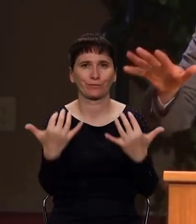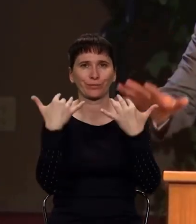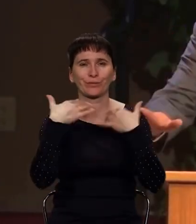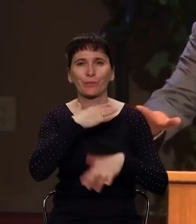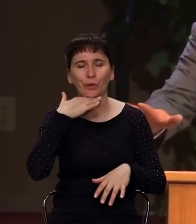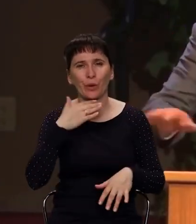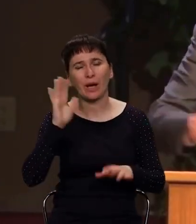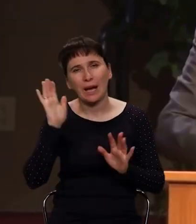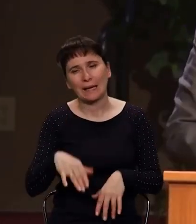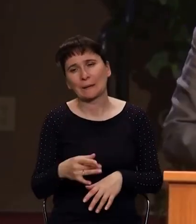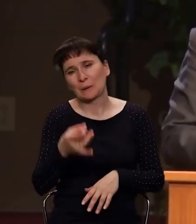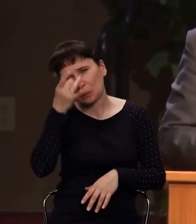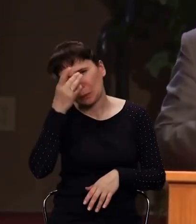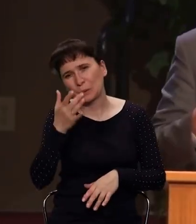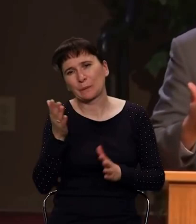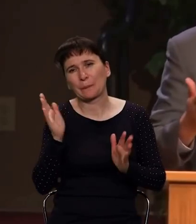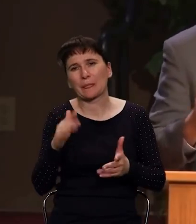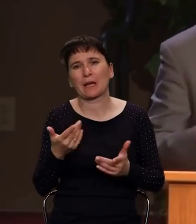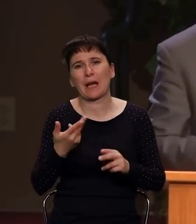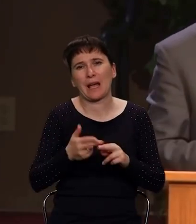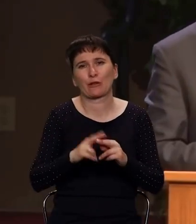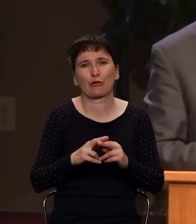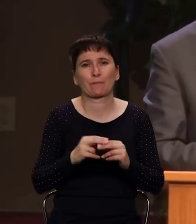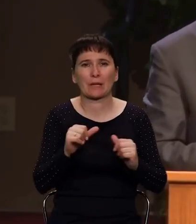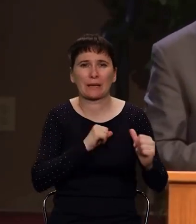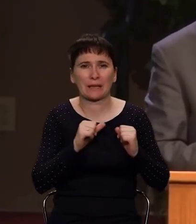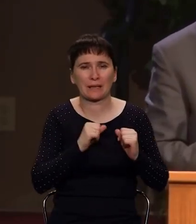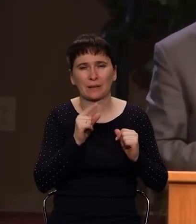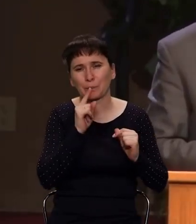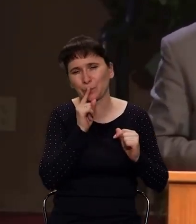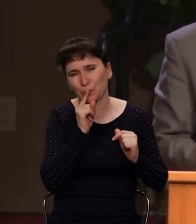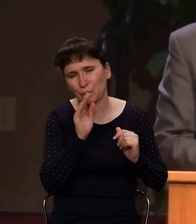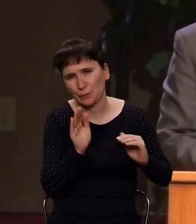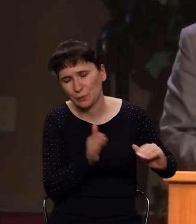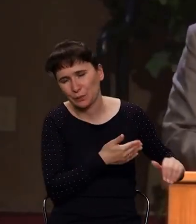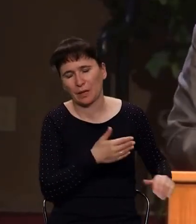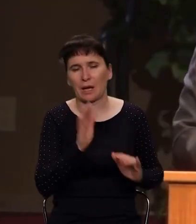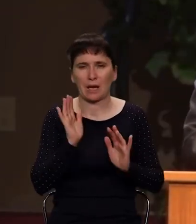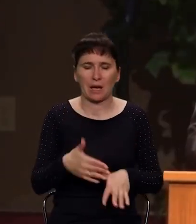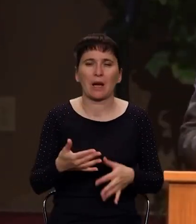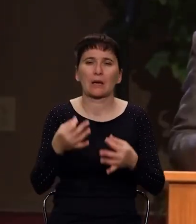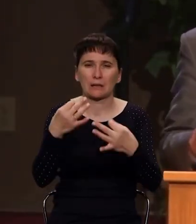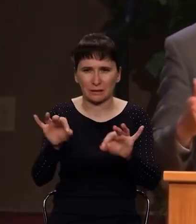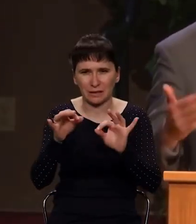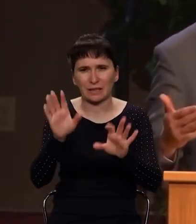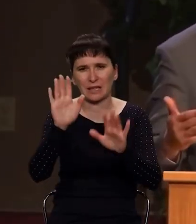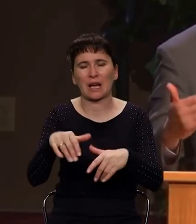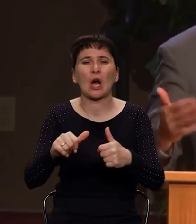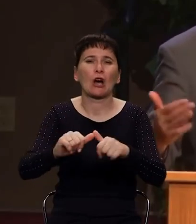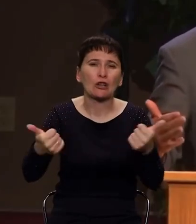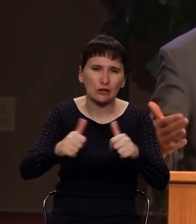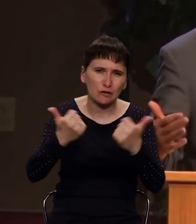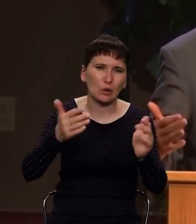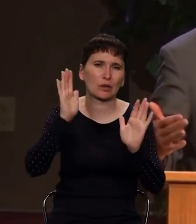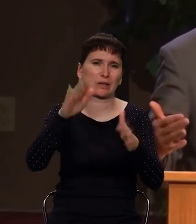снизить планку морали. И люди пойдут в церковь. Поверьте, пойдут. Нужно разрешить разводы